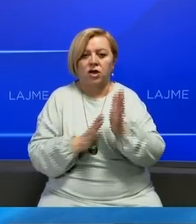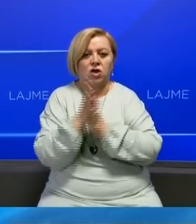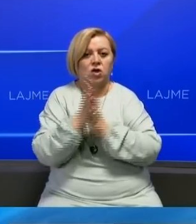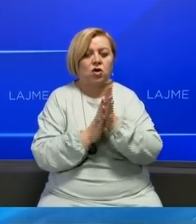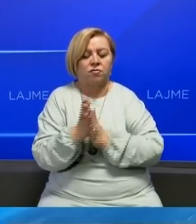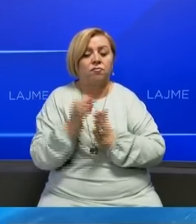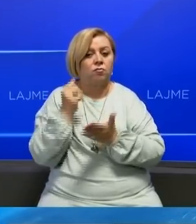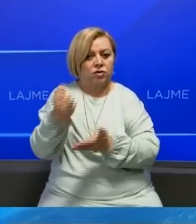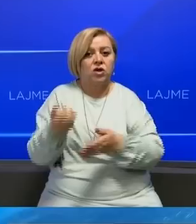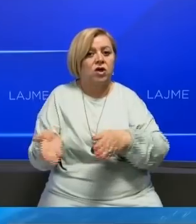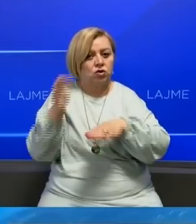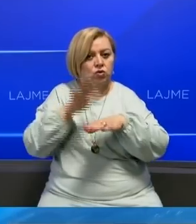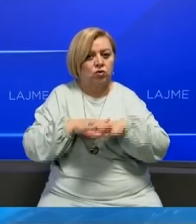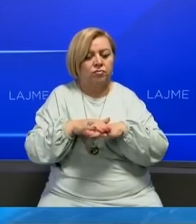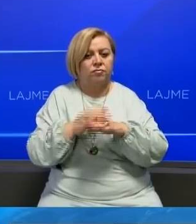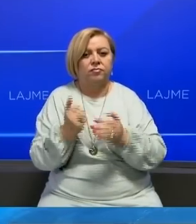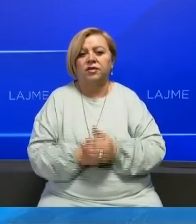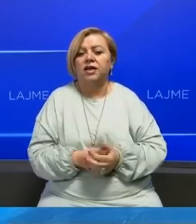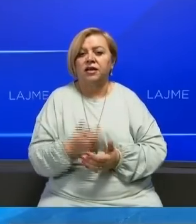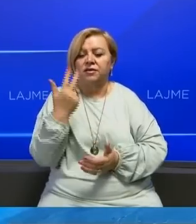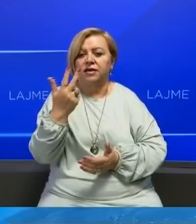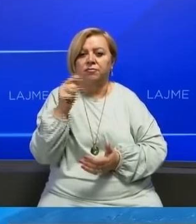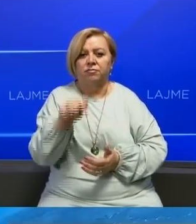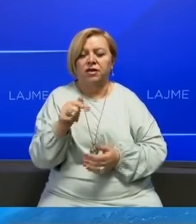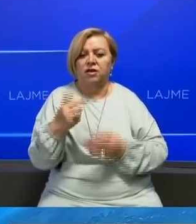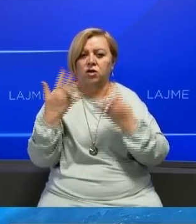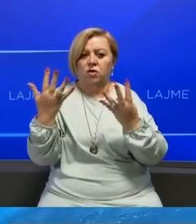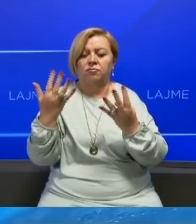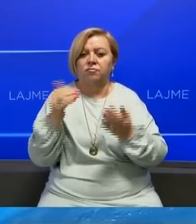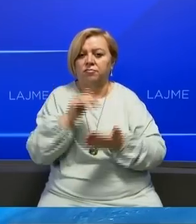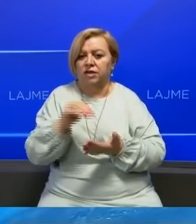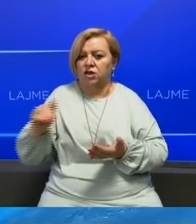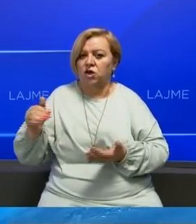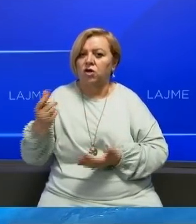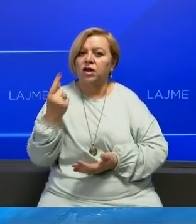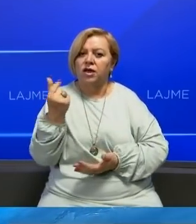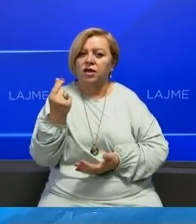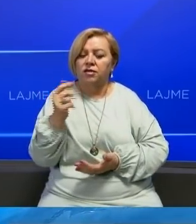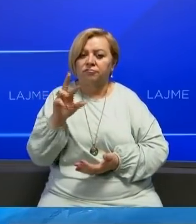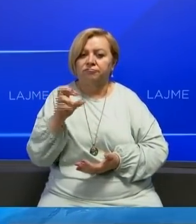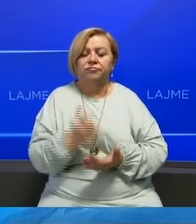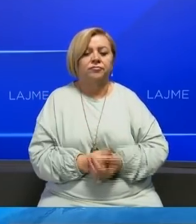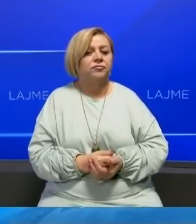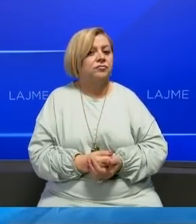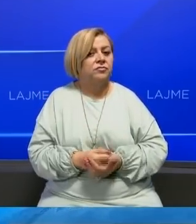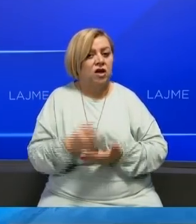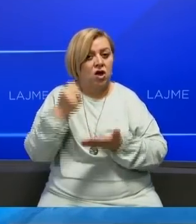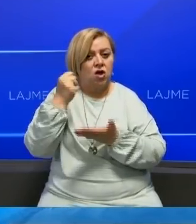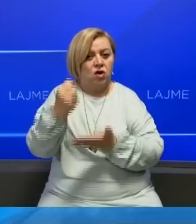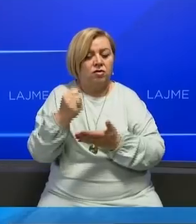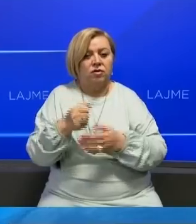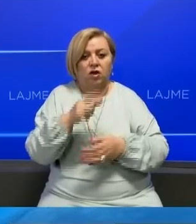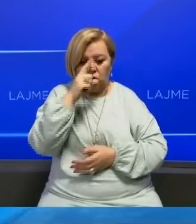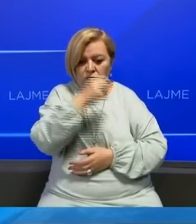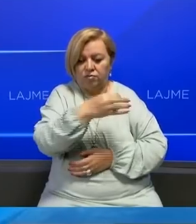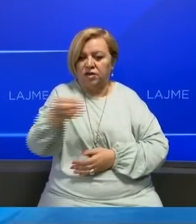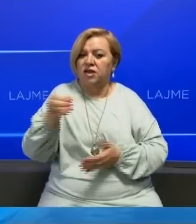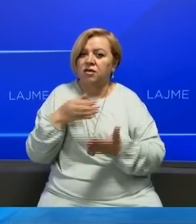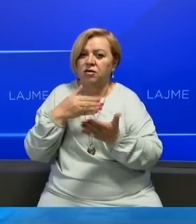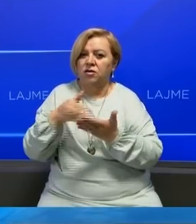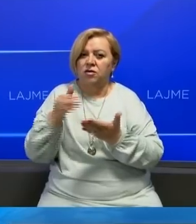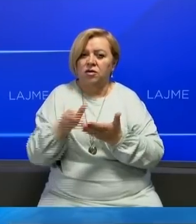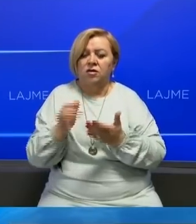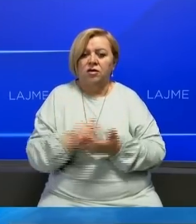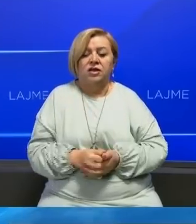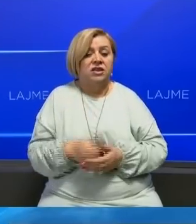për bugjet shtes në shumën e rrët 3.9 milion eurove, me qenë se një shumë e caktuar e bugjetit për zgjedhjet lokale ishte shpenzuar për